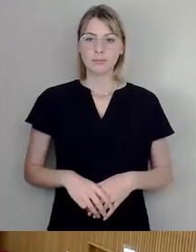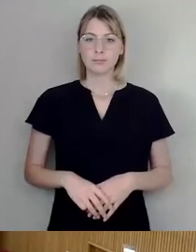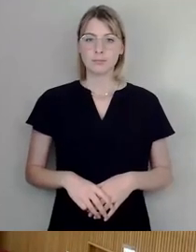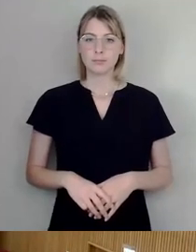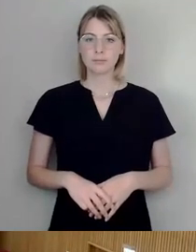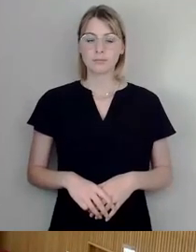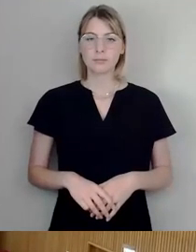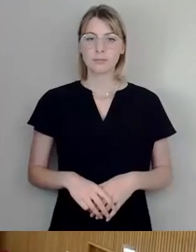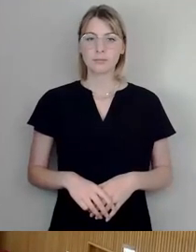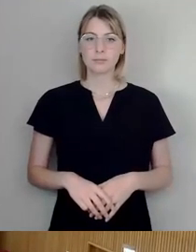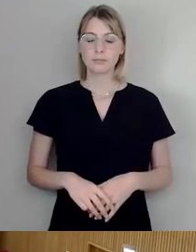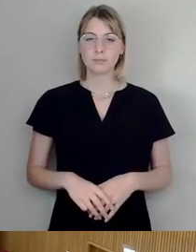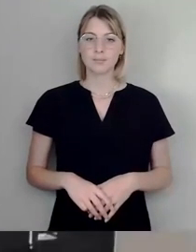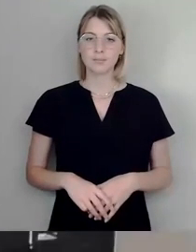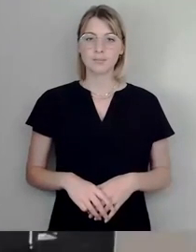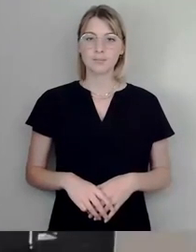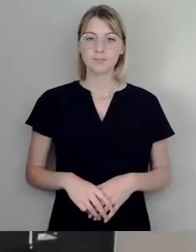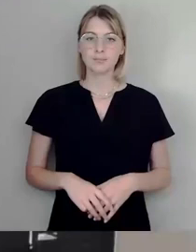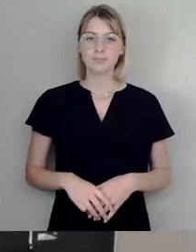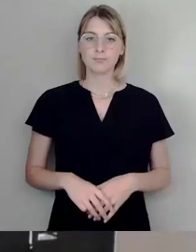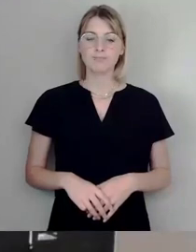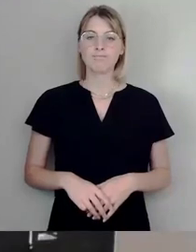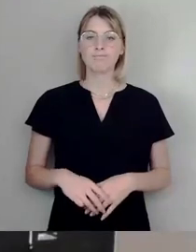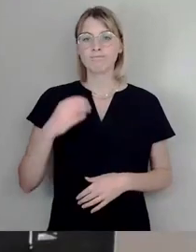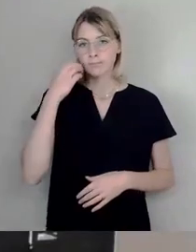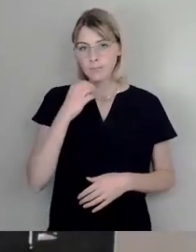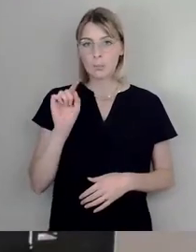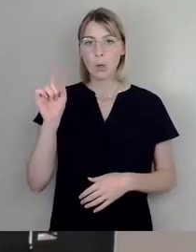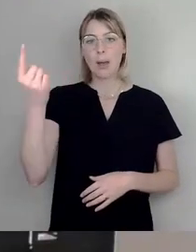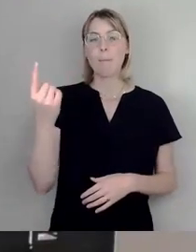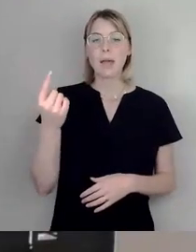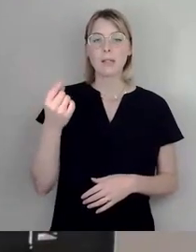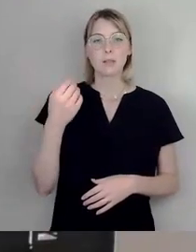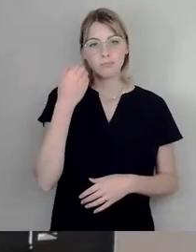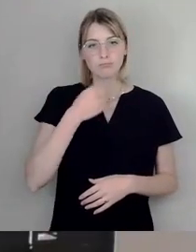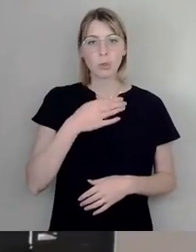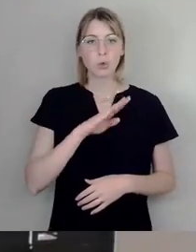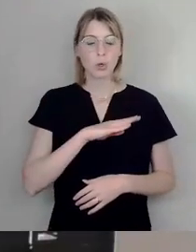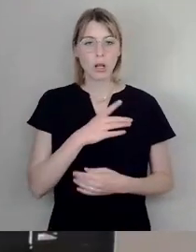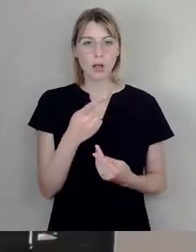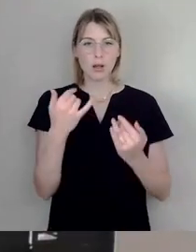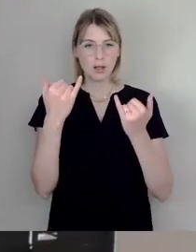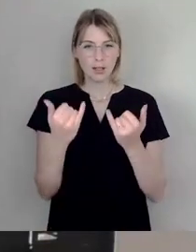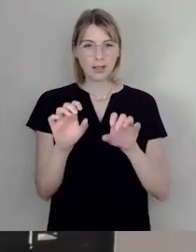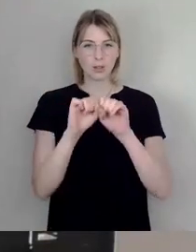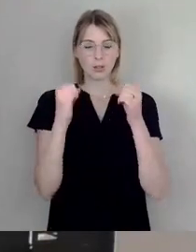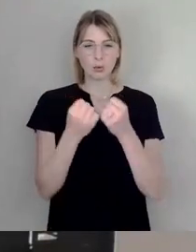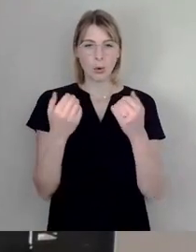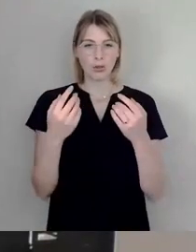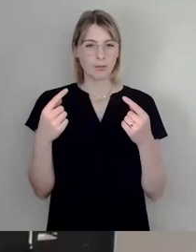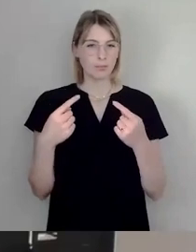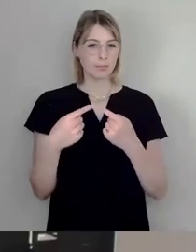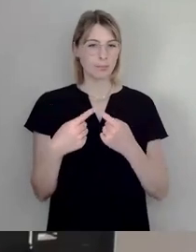Herr Bürgermeister, werte Kolleginnen und Kollegen, es ist ja jetzt wirklich eine sehr skurrile Situation, dass man als